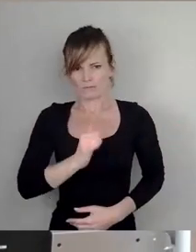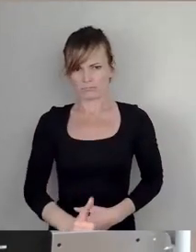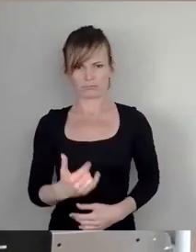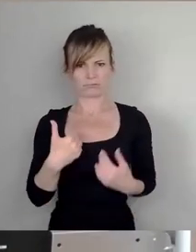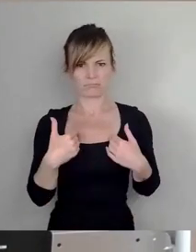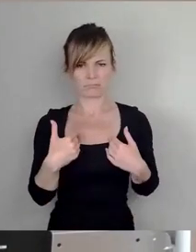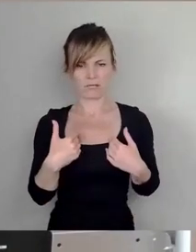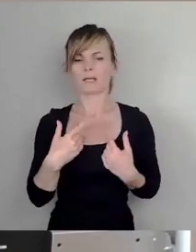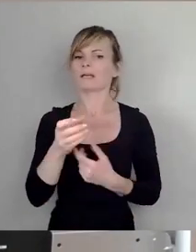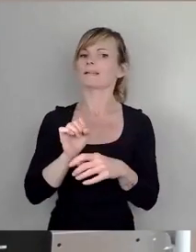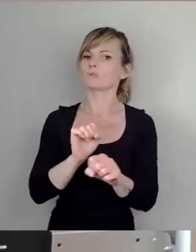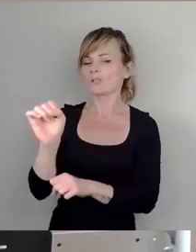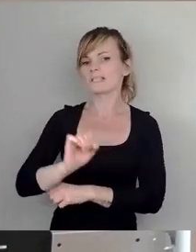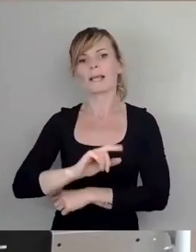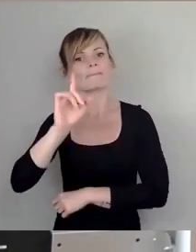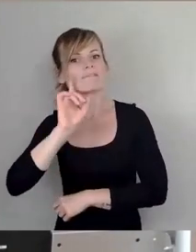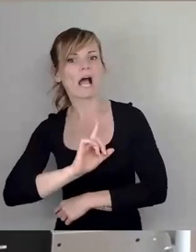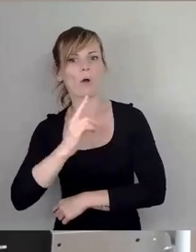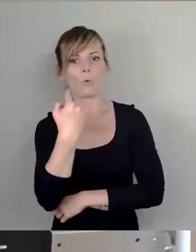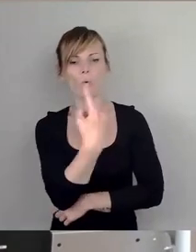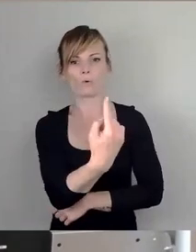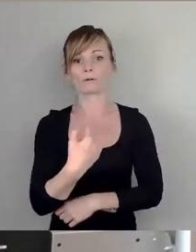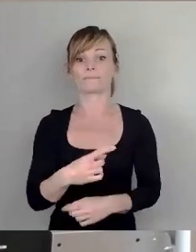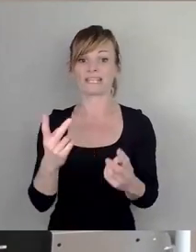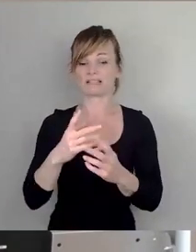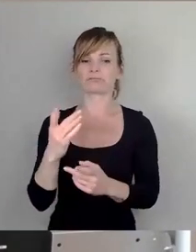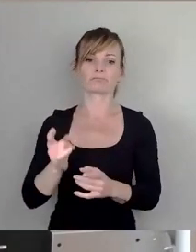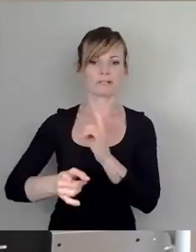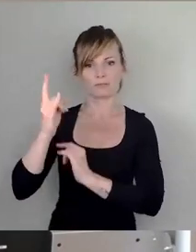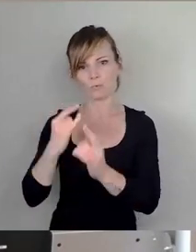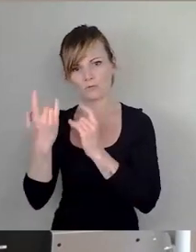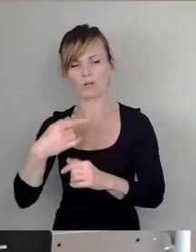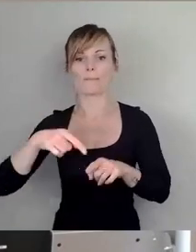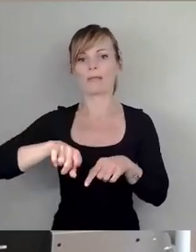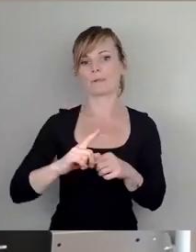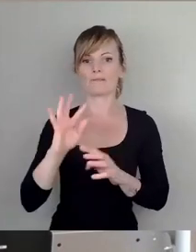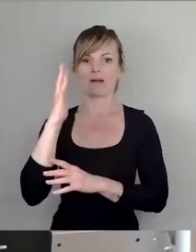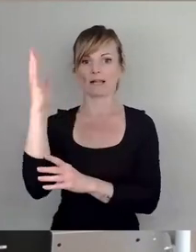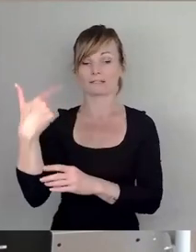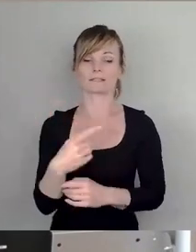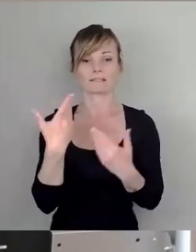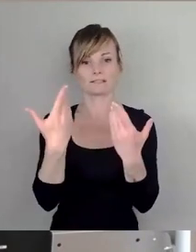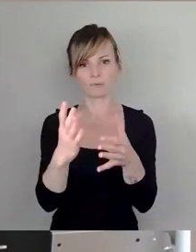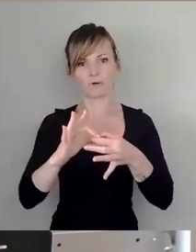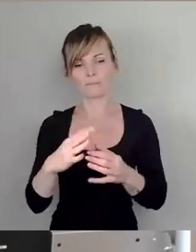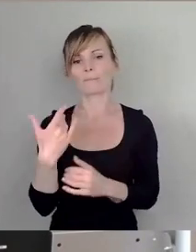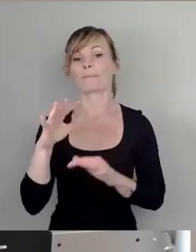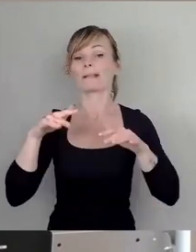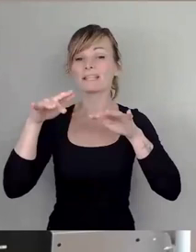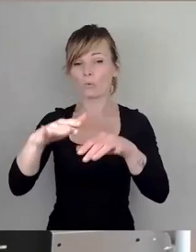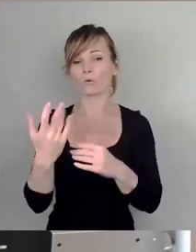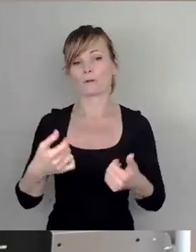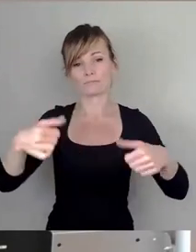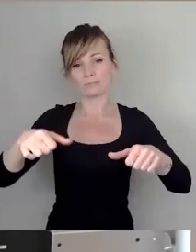Dennoch ist das weibliche Geschlecht im historischen Pimmelwald ein enormer Pluspunkt, den Frau Grundig leider mit Milliarden Unterdrückten des